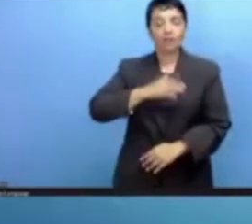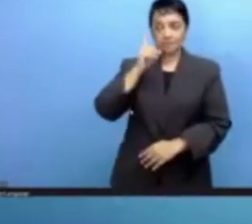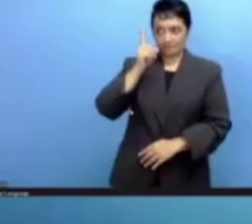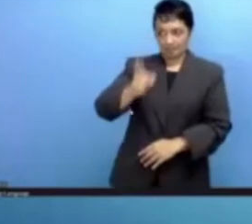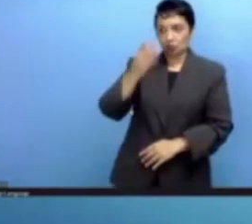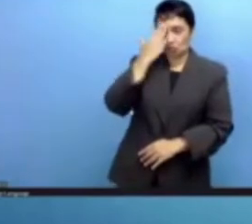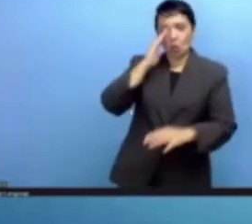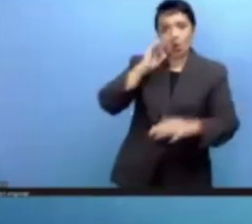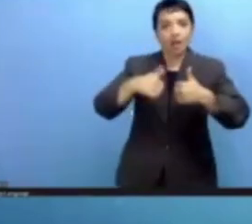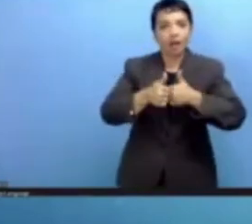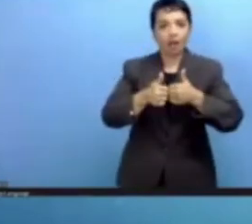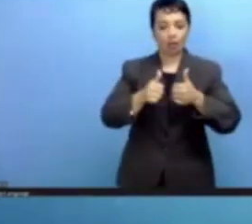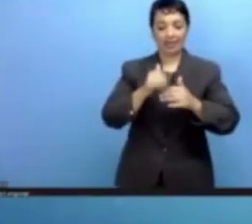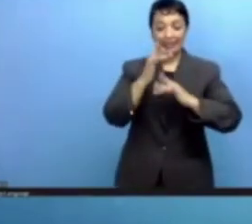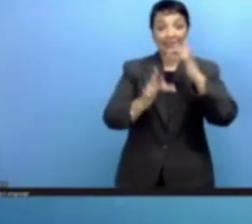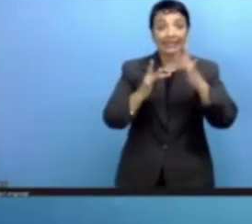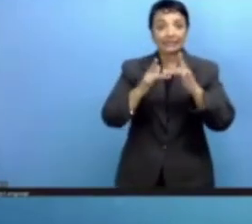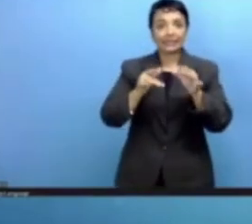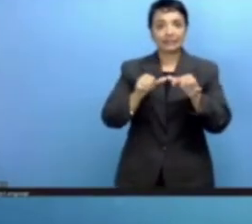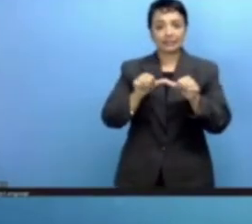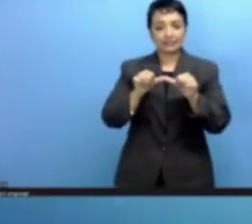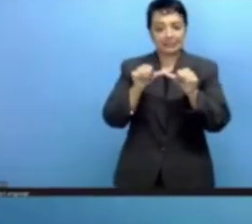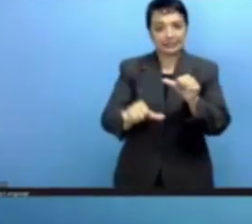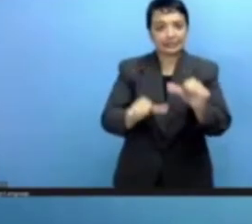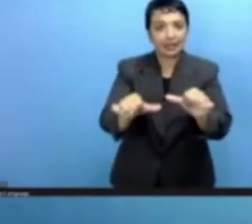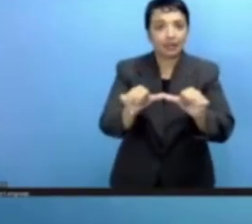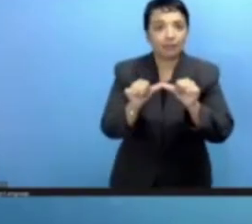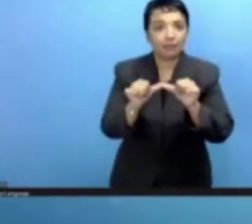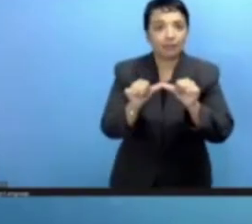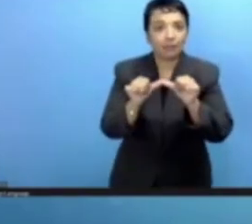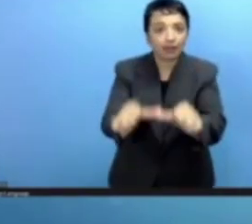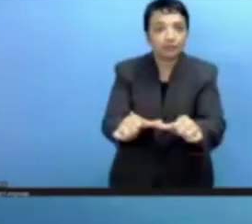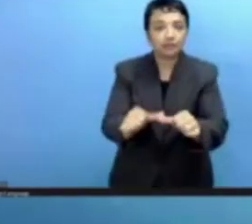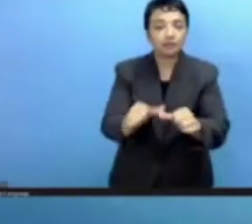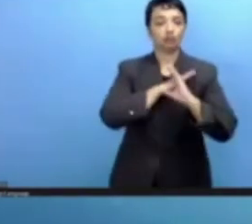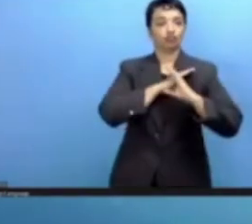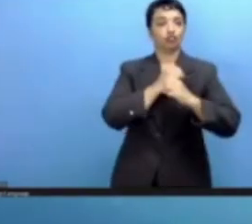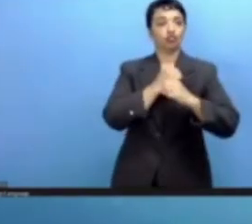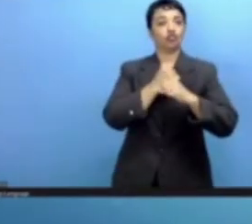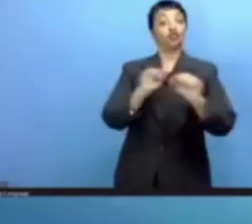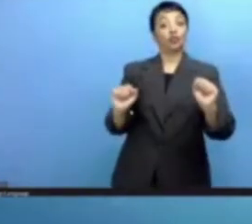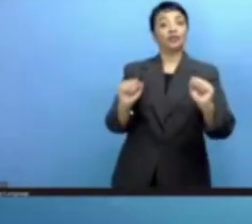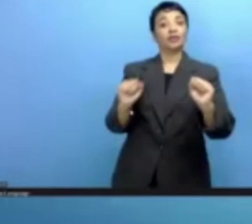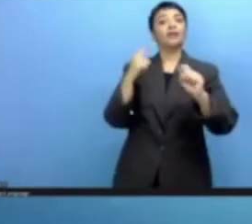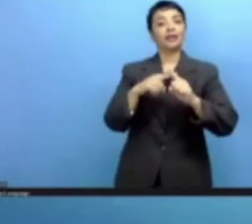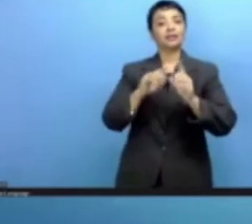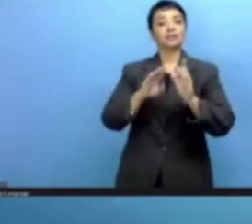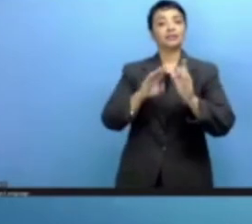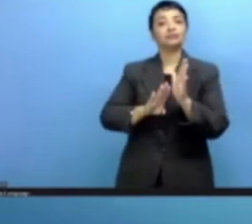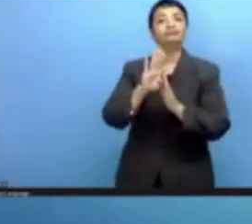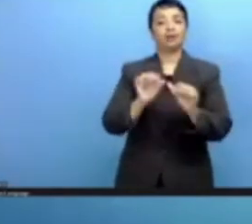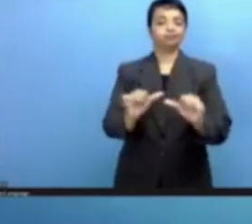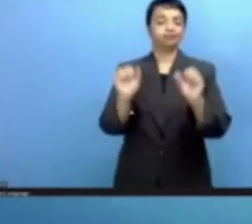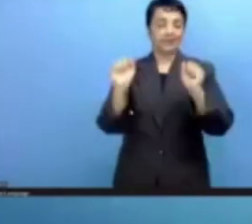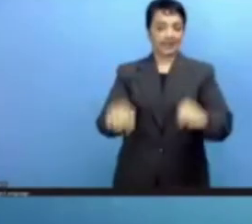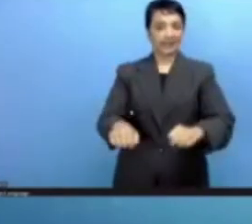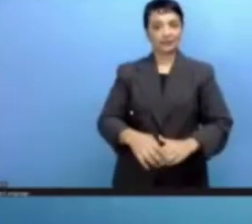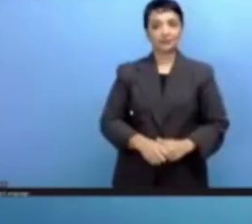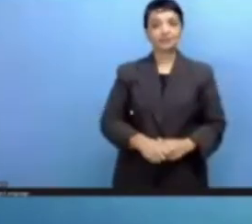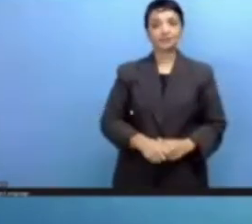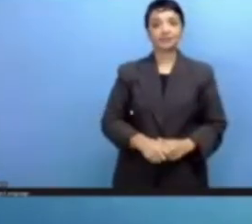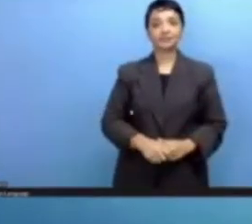لمناقشة مسائل من شأنها أن تضمن الاستدامة والأمن والاستقرار لأجل تطوير